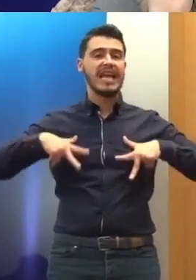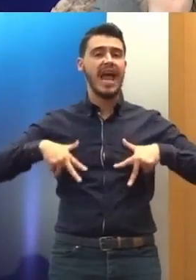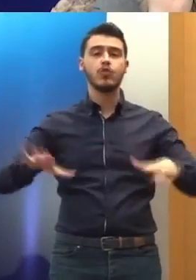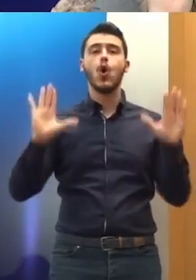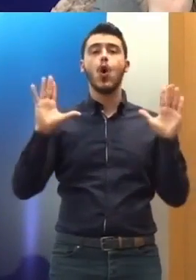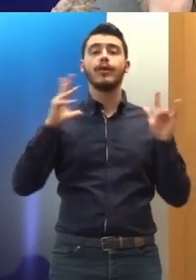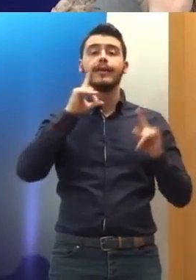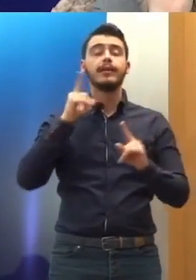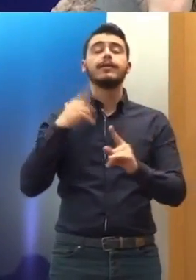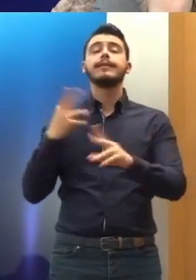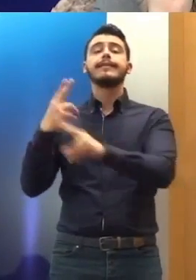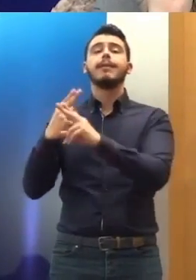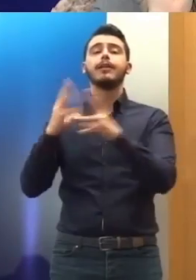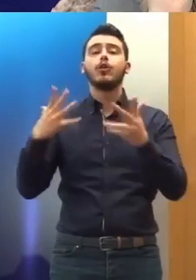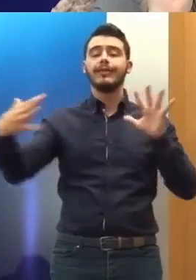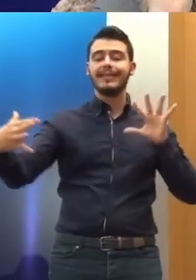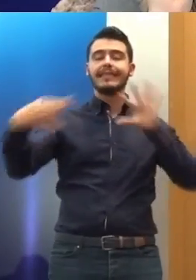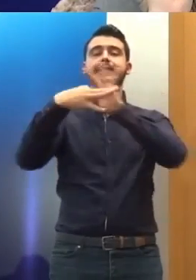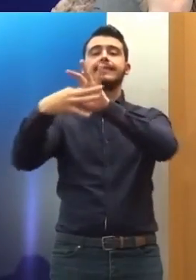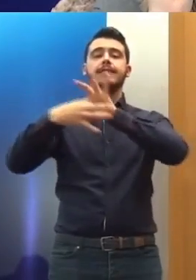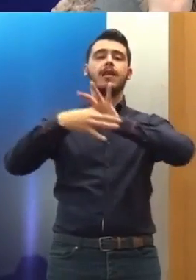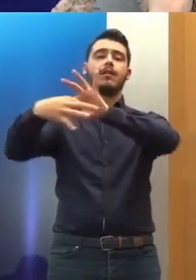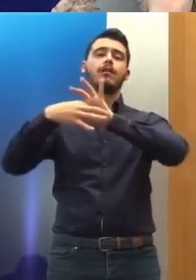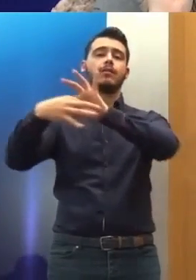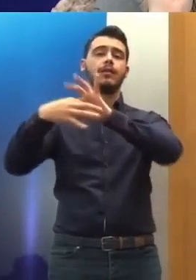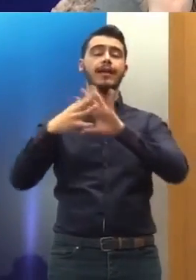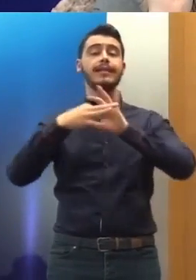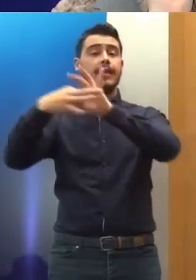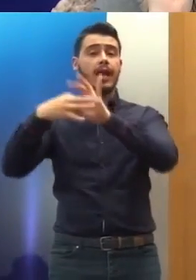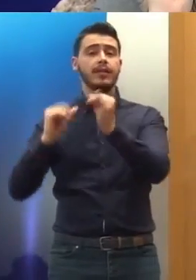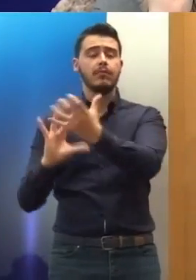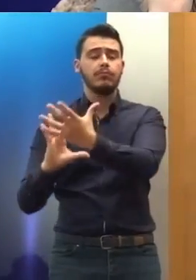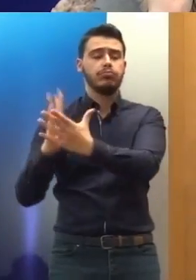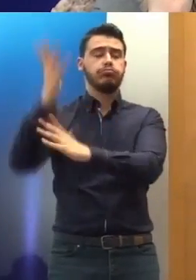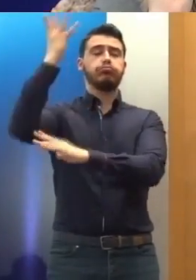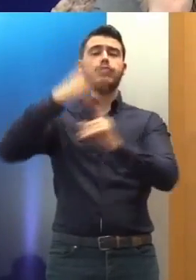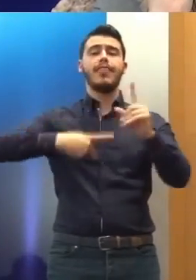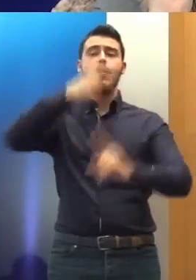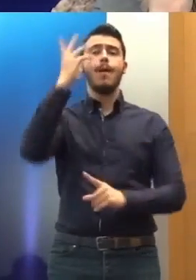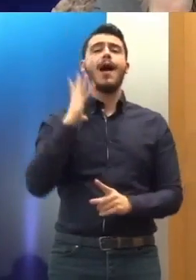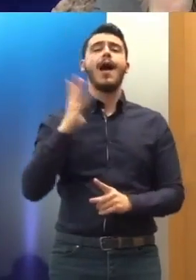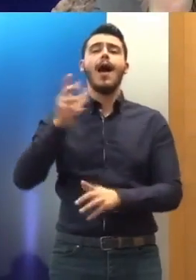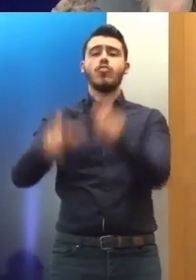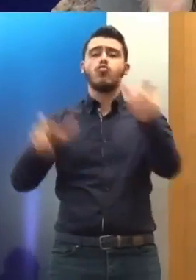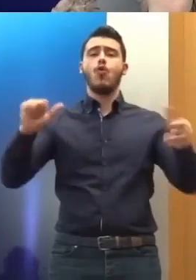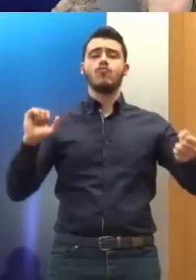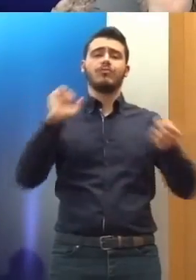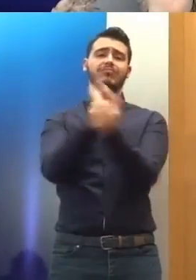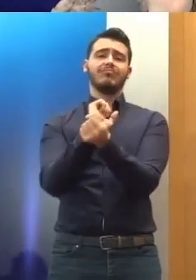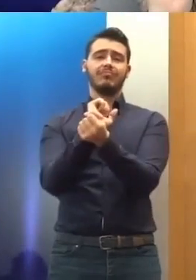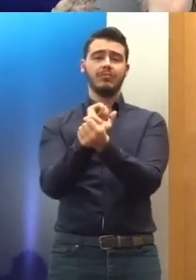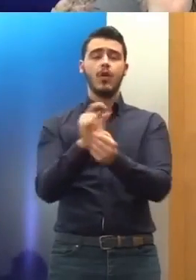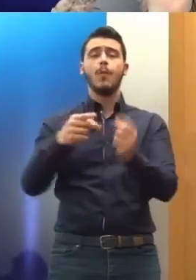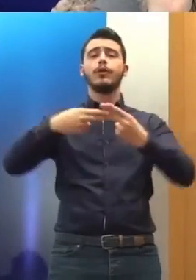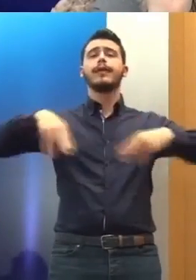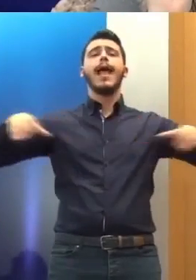και επιμένως το συνεργάζεται προς το σκοπό της βελτίωσης των δικαιωμάτων των ατόμων αυτών. Η Επιτροπή, λοιπόν,